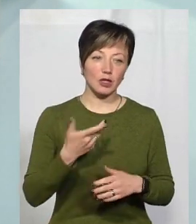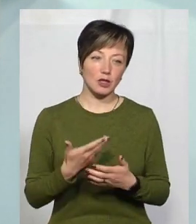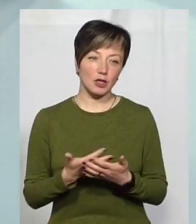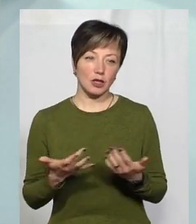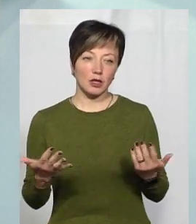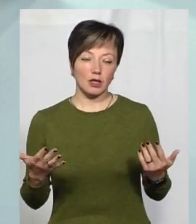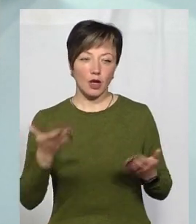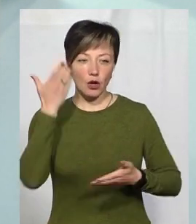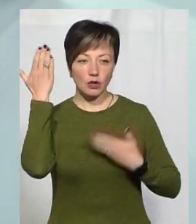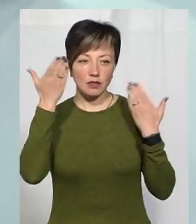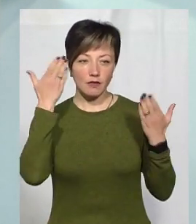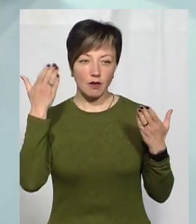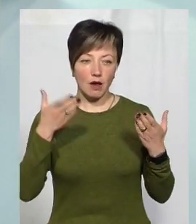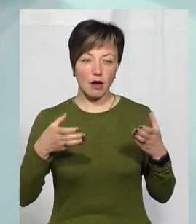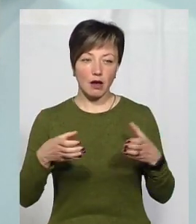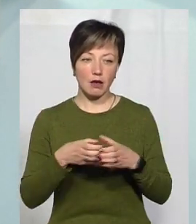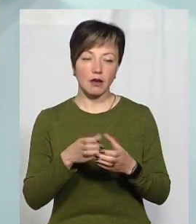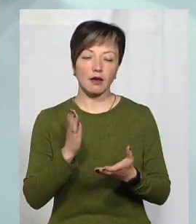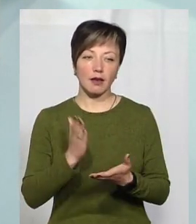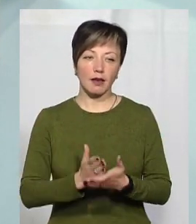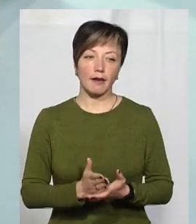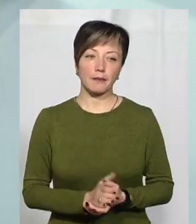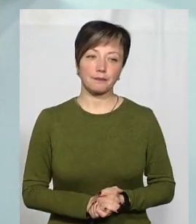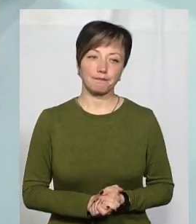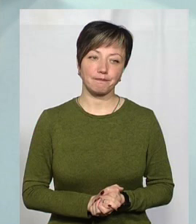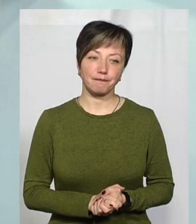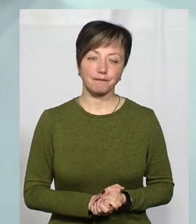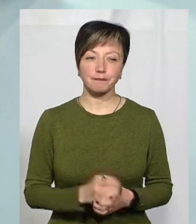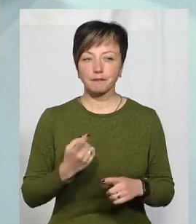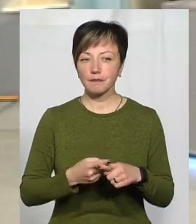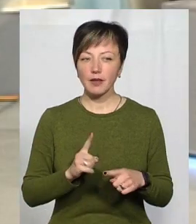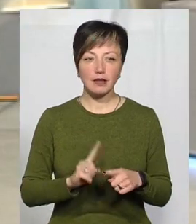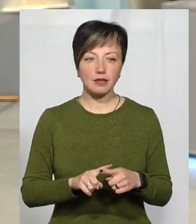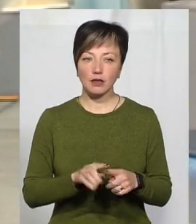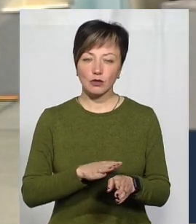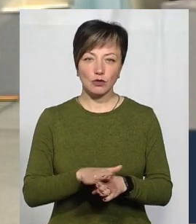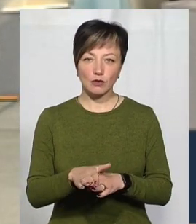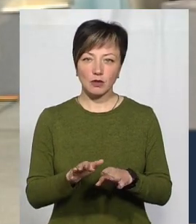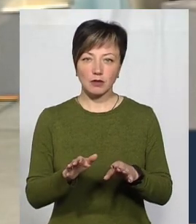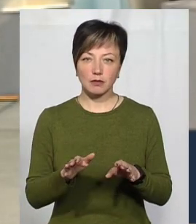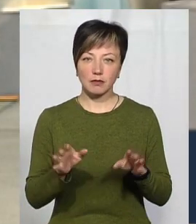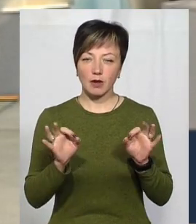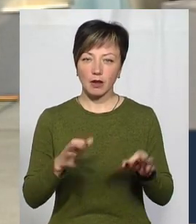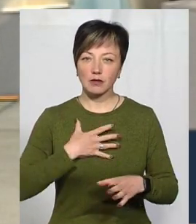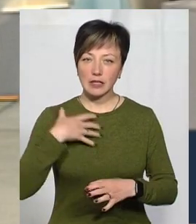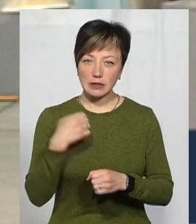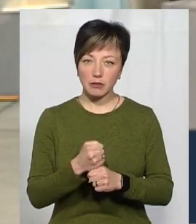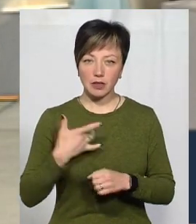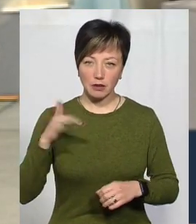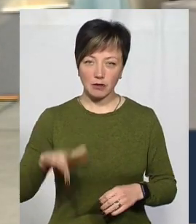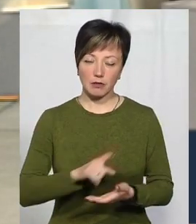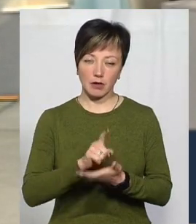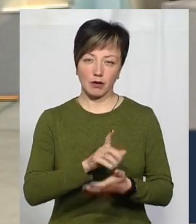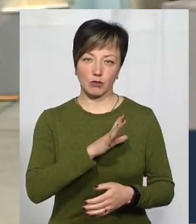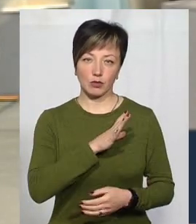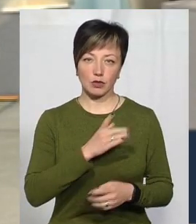розваги, вони мають місця. Ну, це не зовсім вільно. Строжайша дисципліна повинна бути.